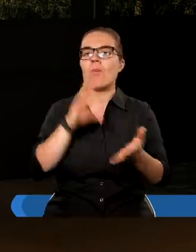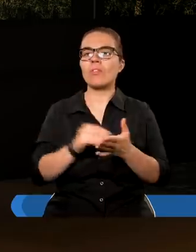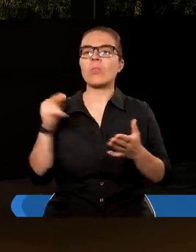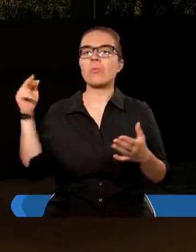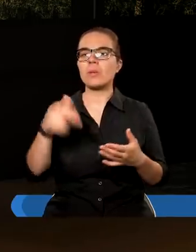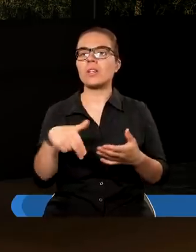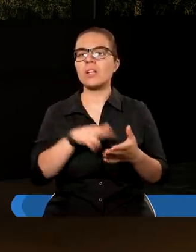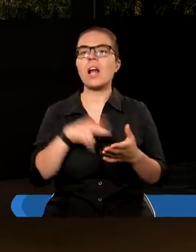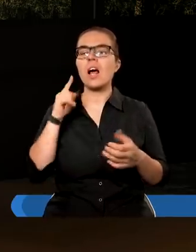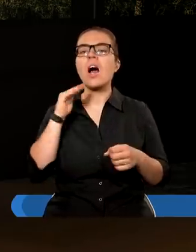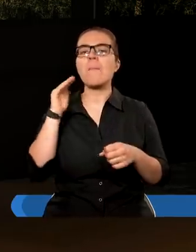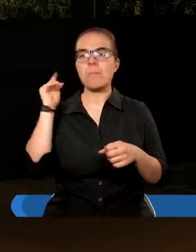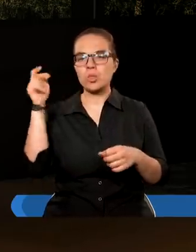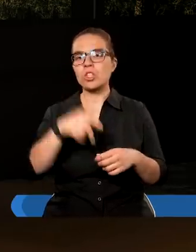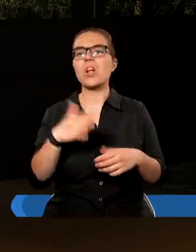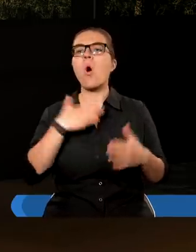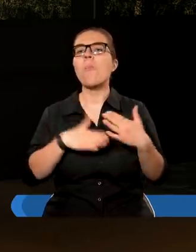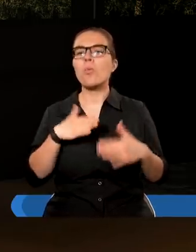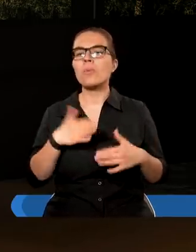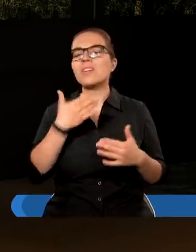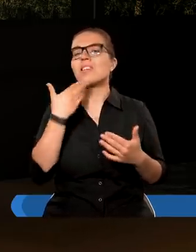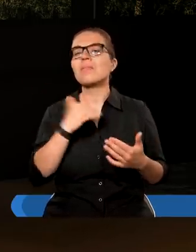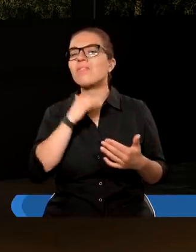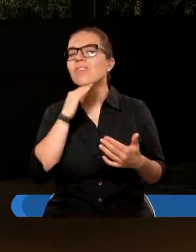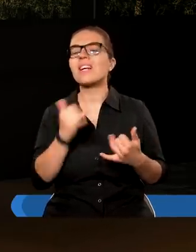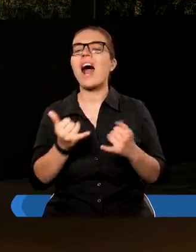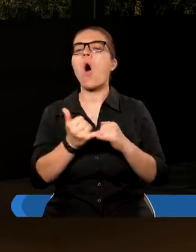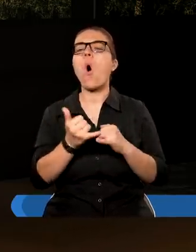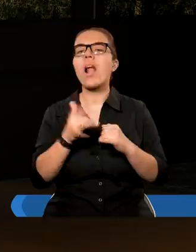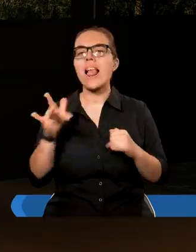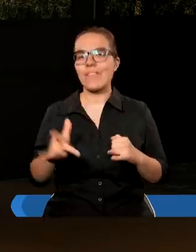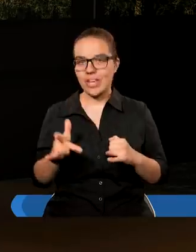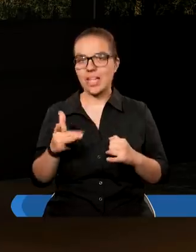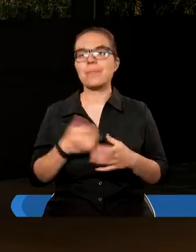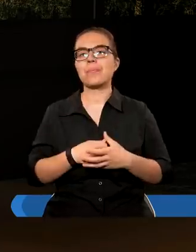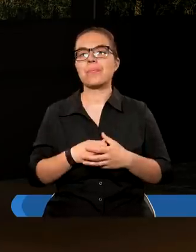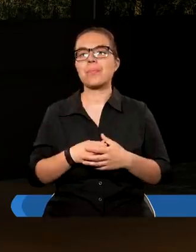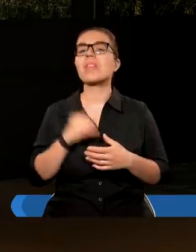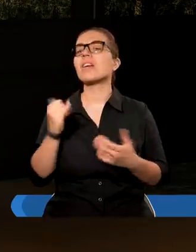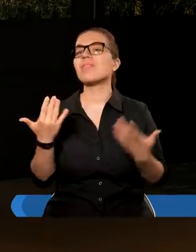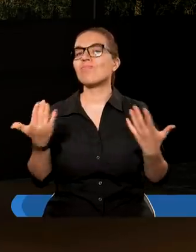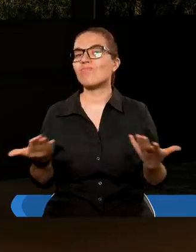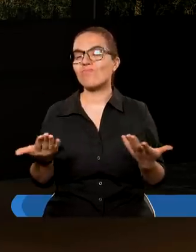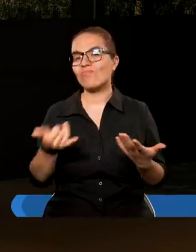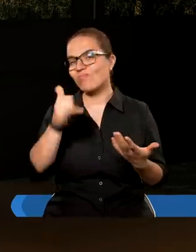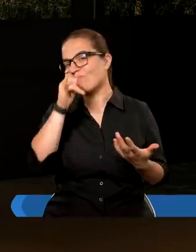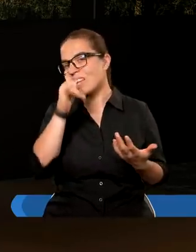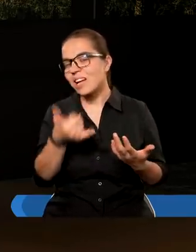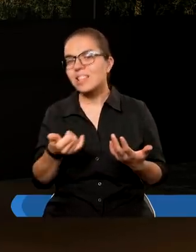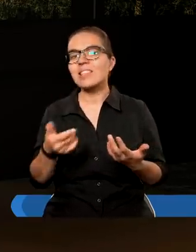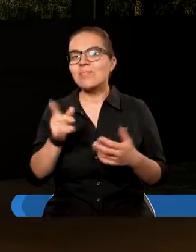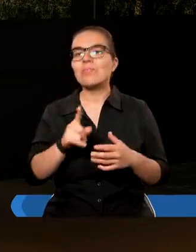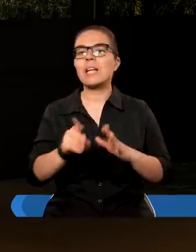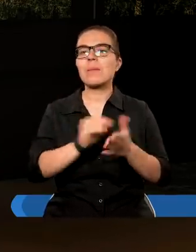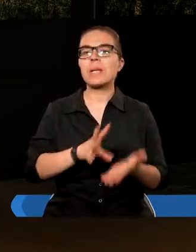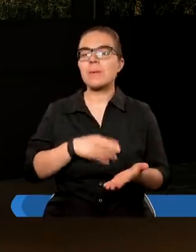przyjście, na przyjście oblubieńca. Nie mają wystarczająco oliwy. Z innych tekstów Pisma Świętego